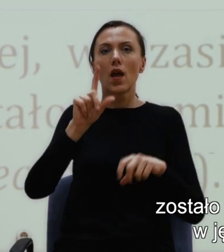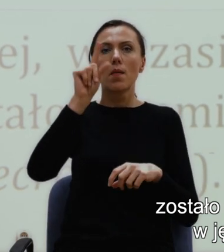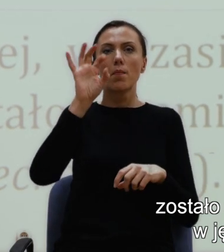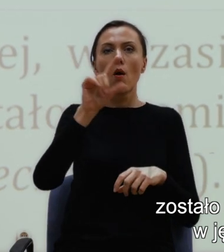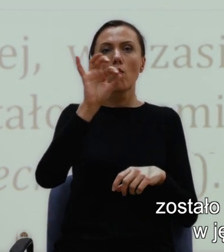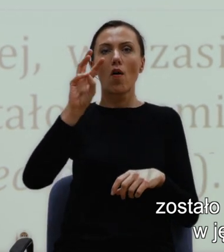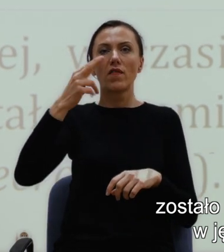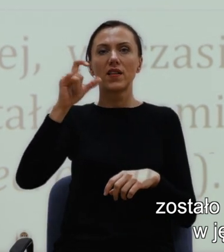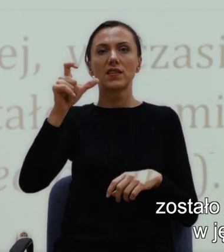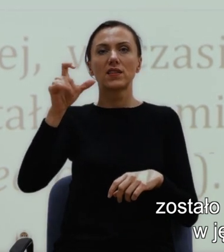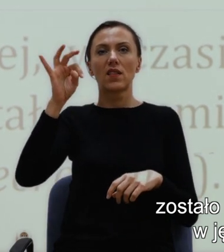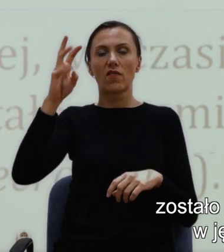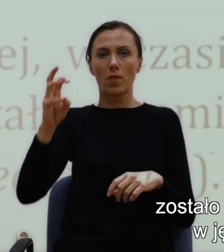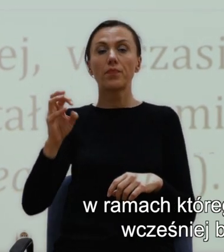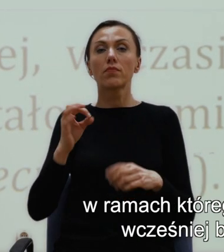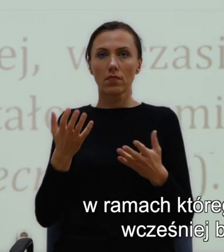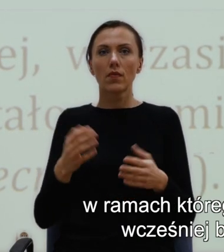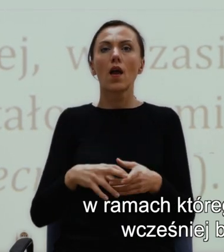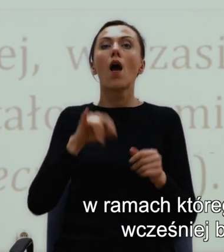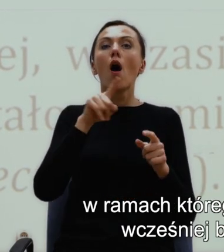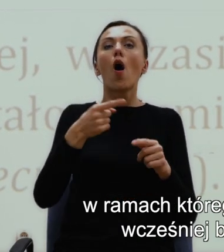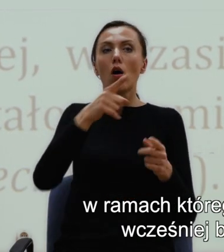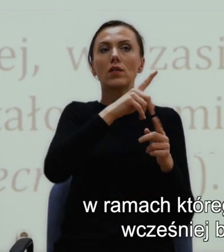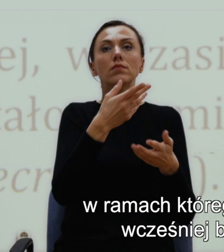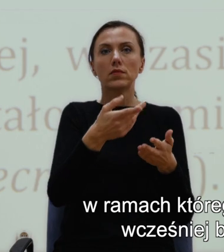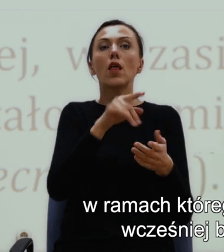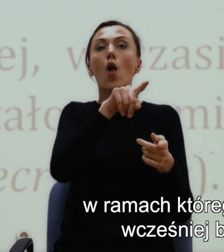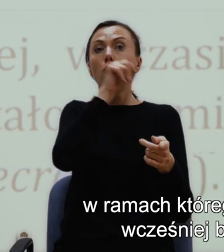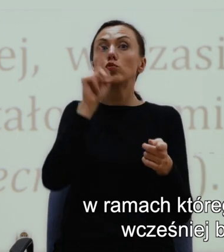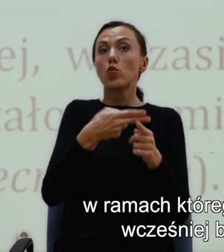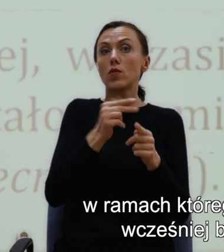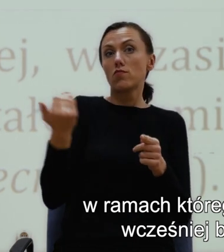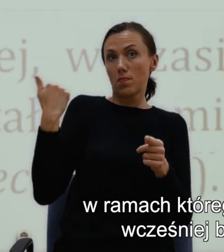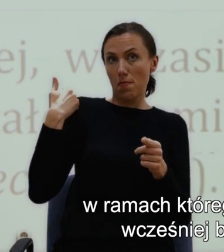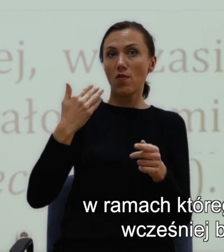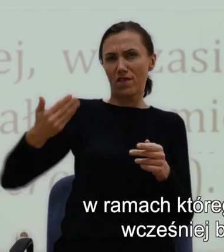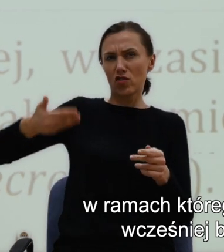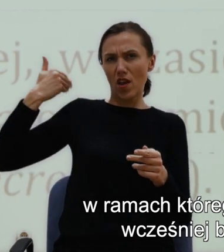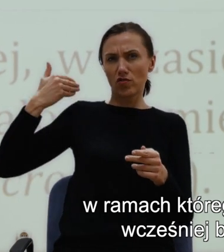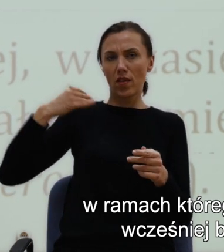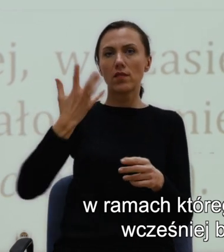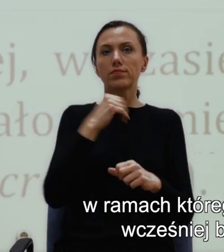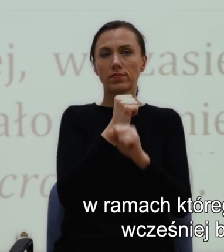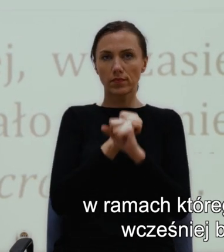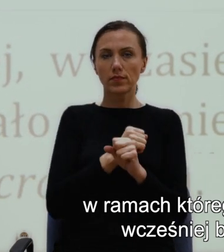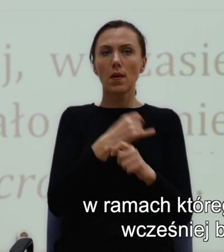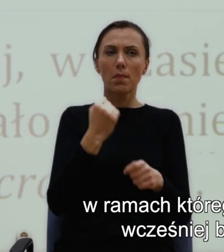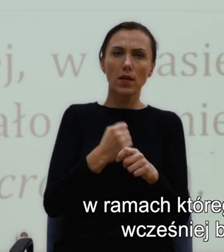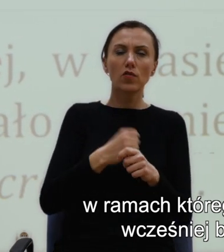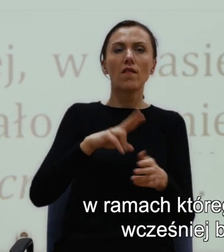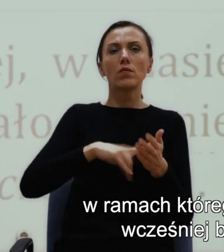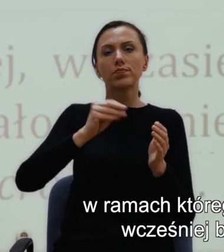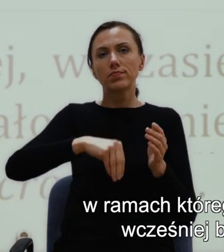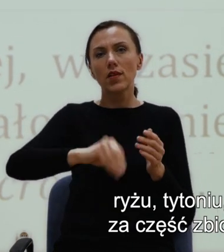języku angielskim sharecropping, w ramach którego osoby, które wcześniej były niewolnikami, wcześniej były zatrudnione na plantacjach,